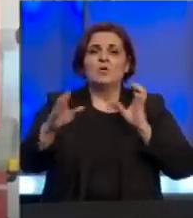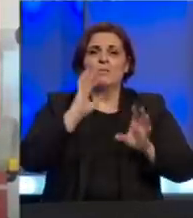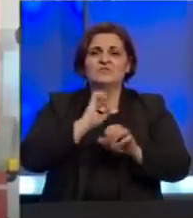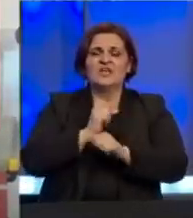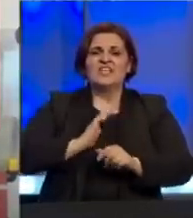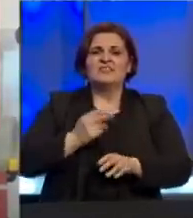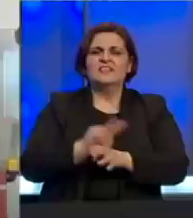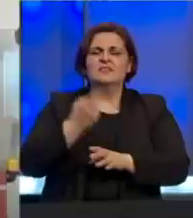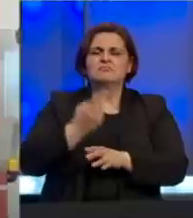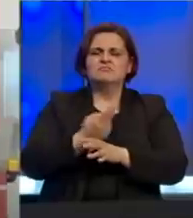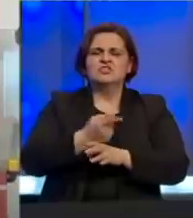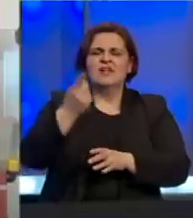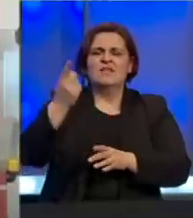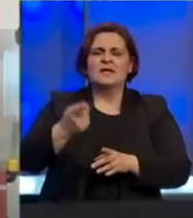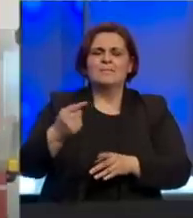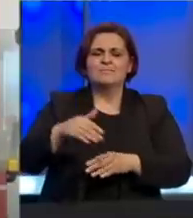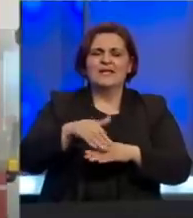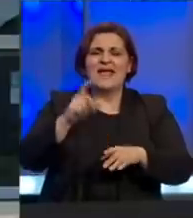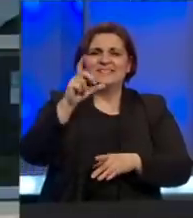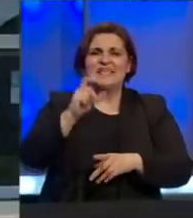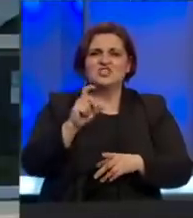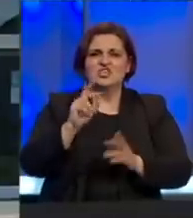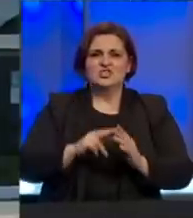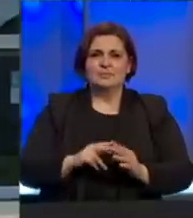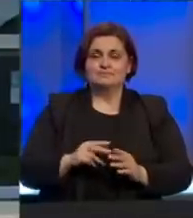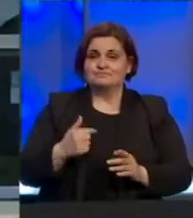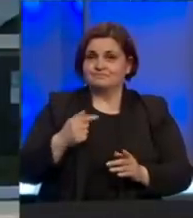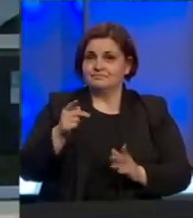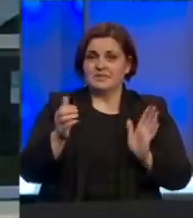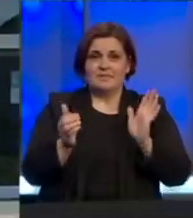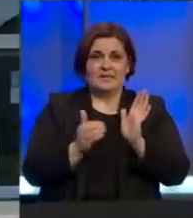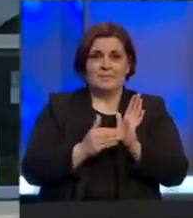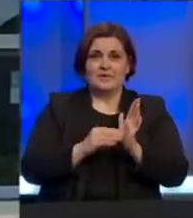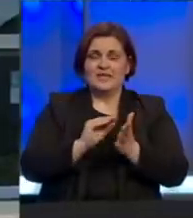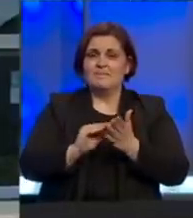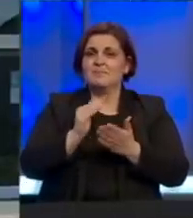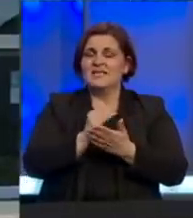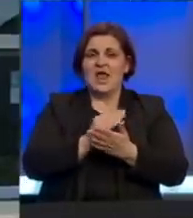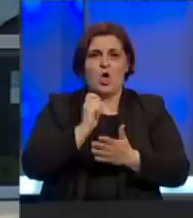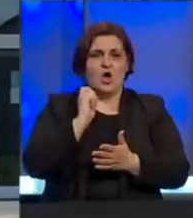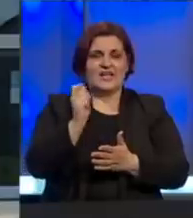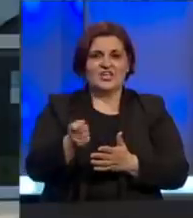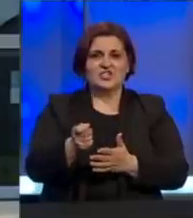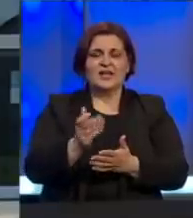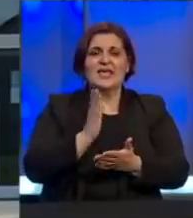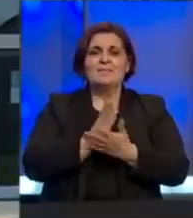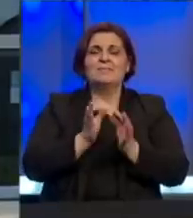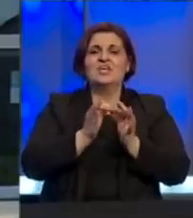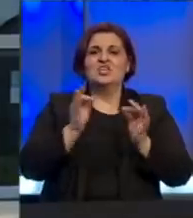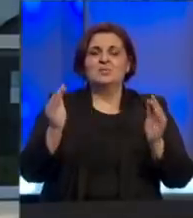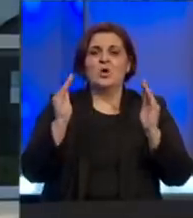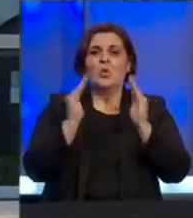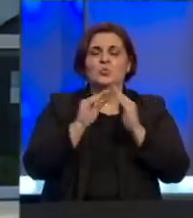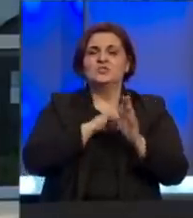državljana iz inostranstva na granični prijelaz izačić. Definitivno njima će biti propisano rješenje i određena mjera o